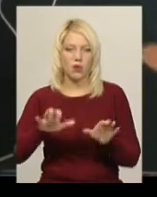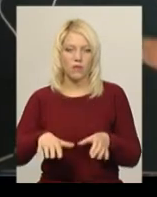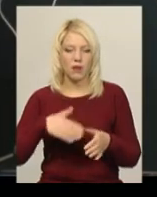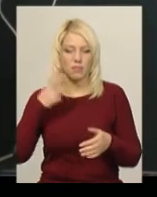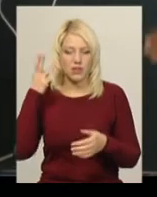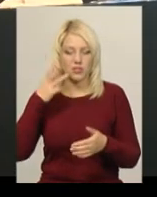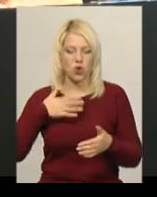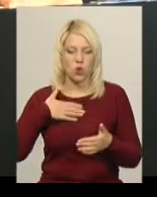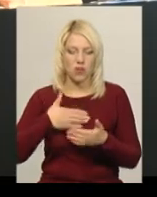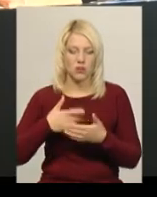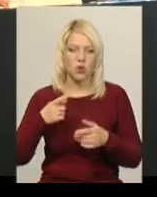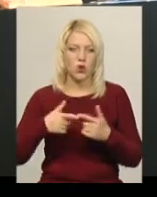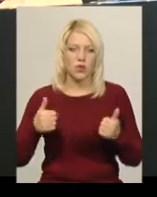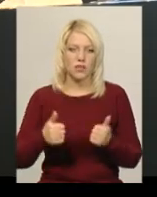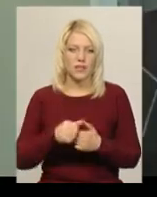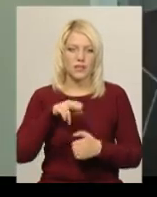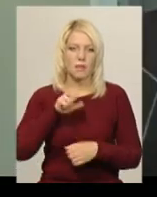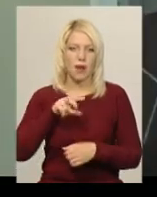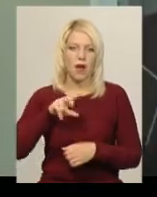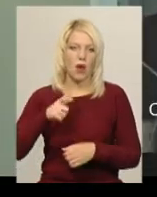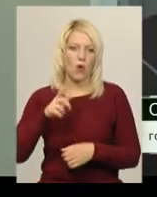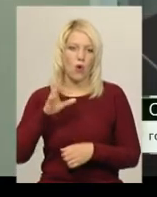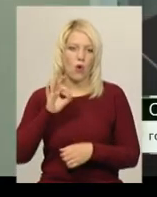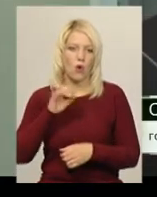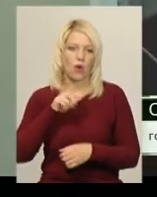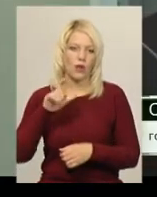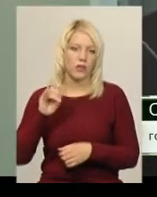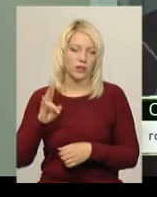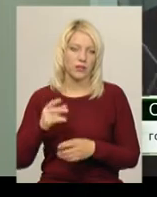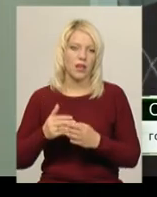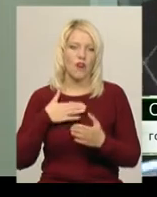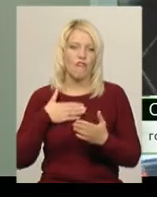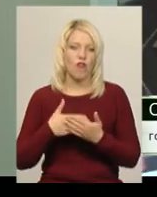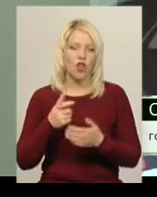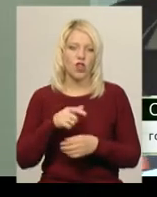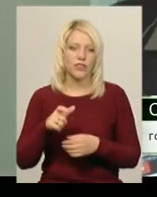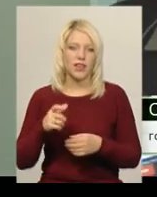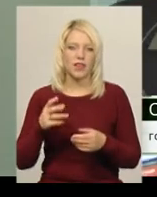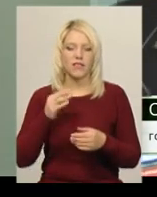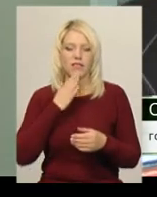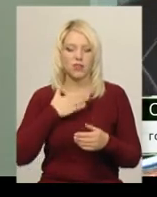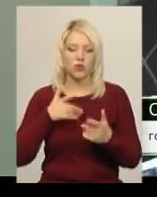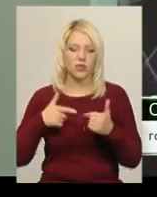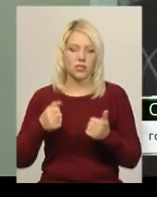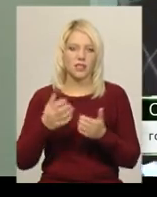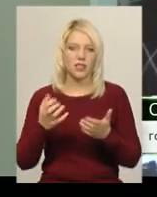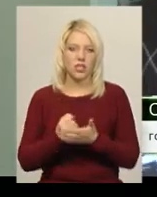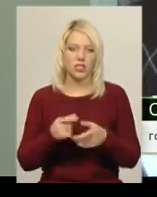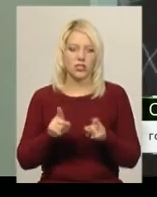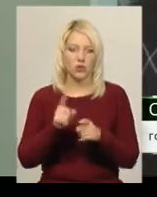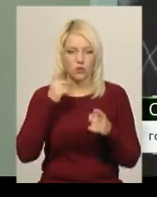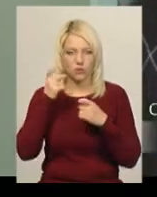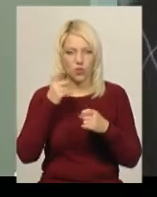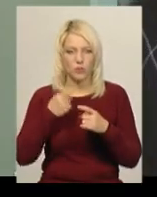громадської організації «Зоузахист» Сергій Пальохін. Волонтери нашої організації знайшли на міжнародних сайтах інформацію, де він під